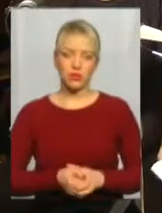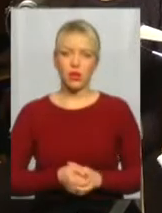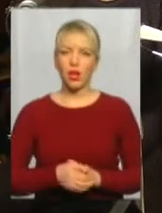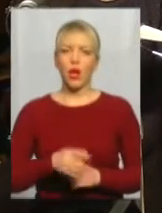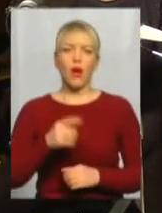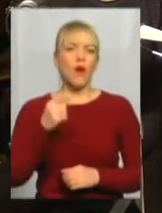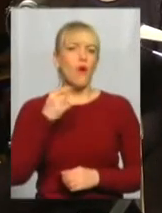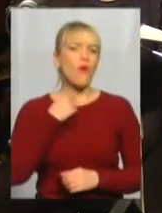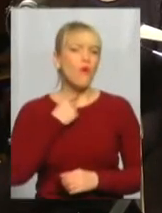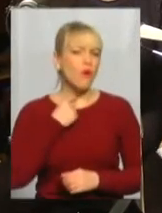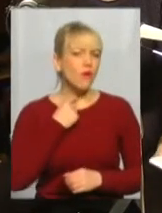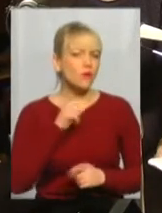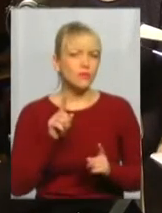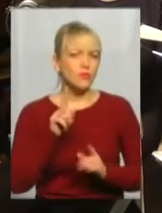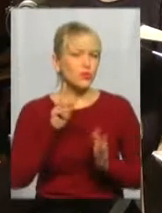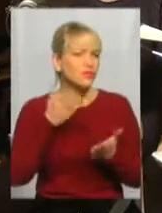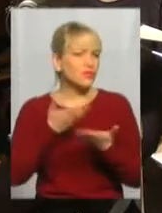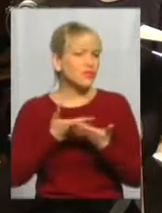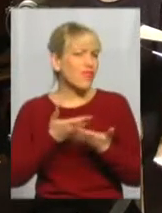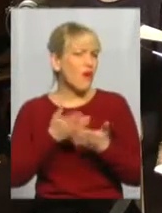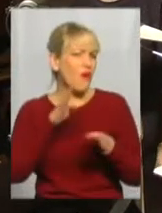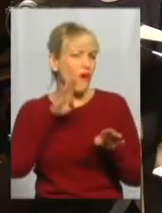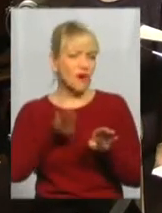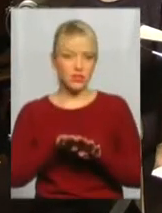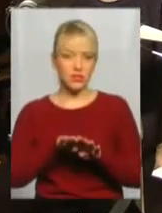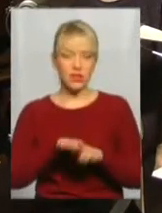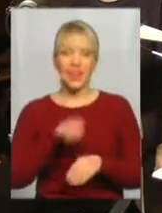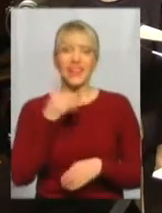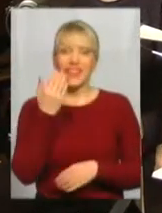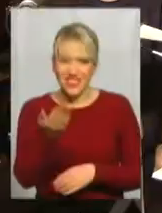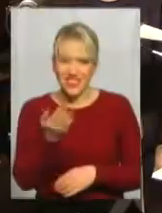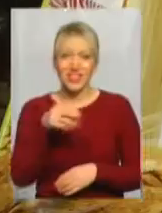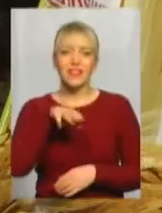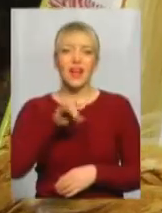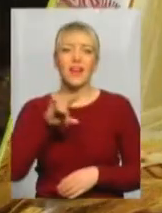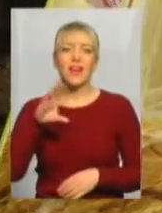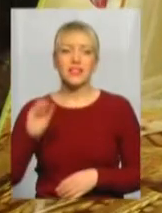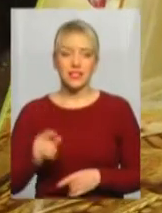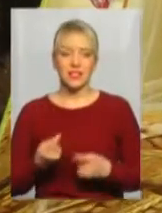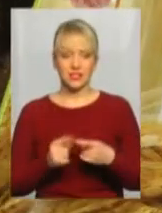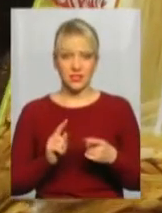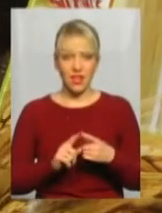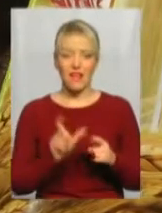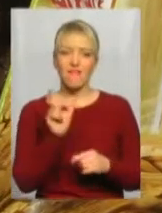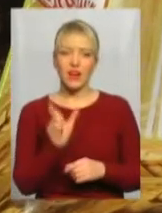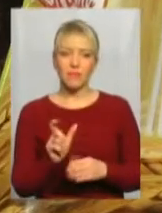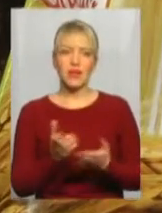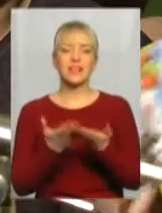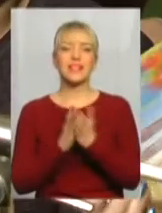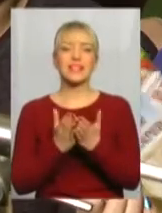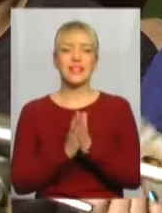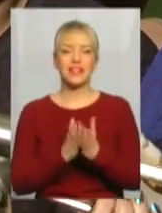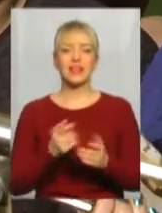Голосом щось схоже? Чи не ти, Тарасе? Це фрагмент із книги «Квіти